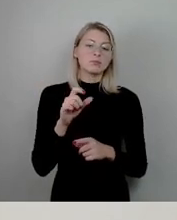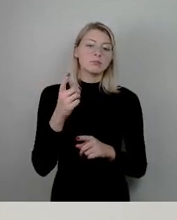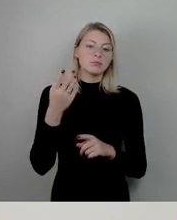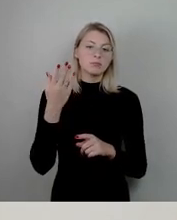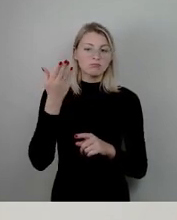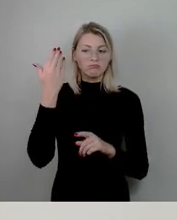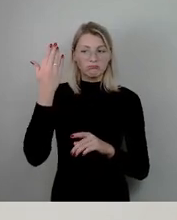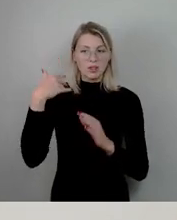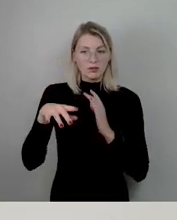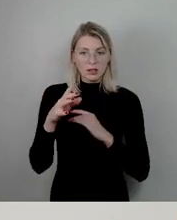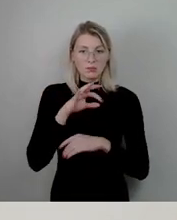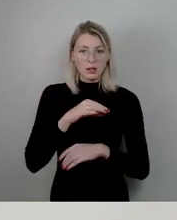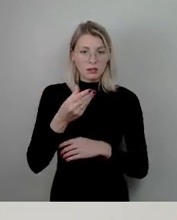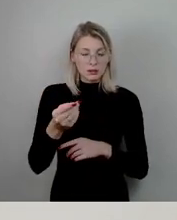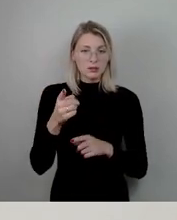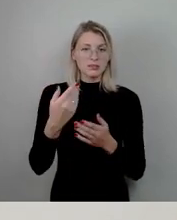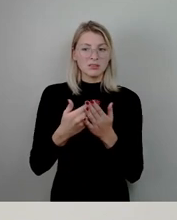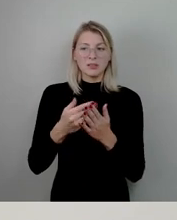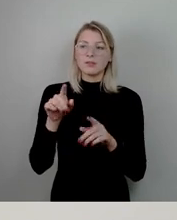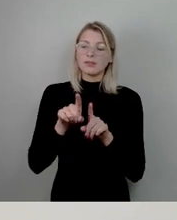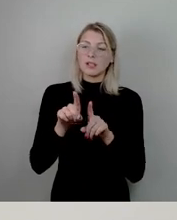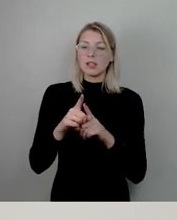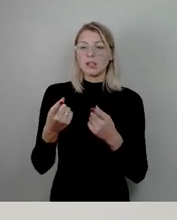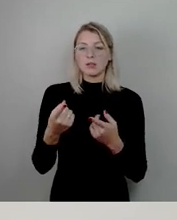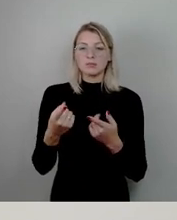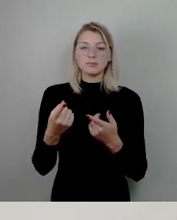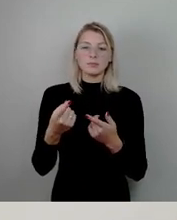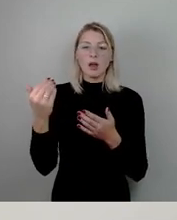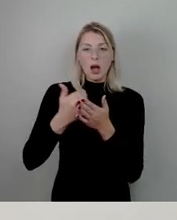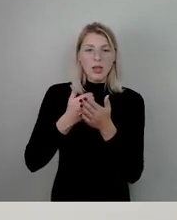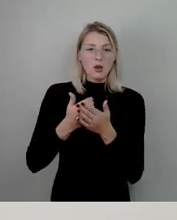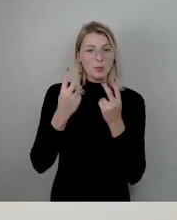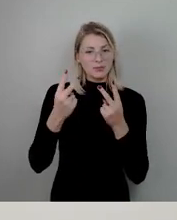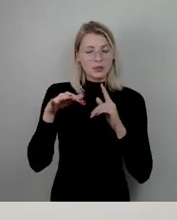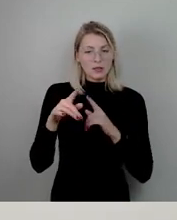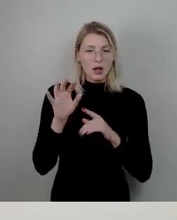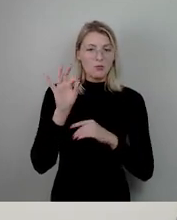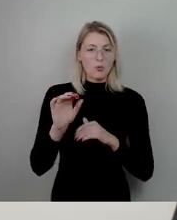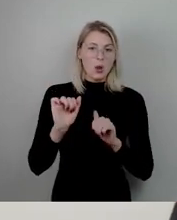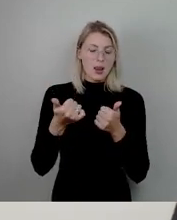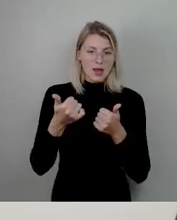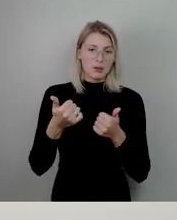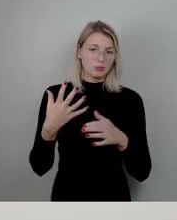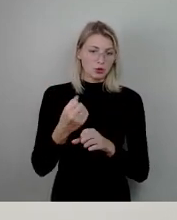existenzsicherndes Einkommen zum Lebensunterhalt über ein Jahr.